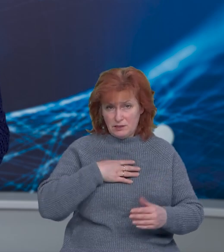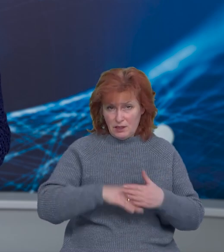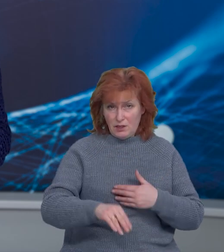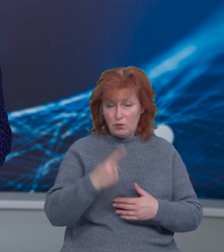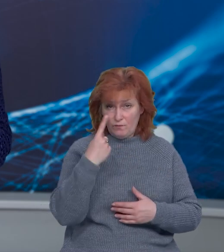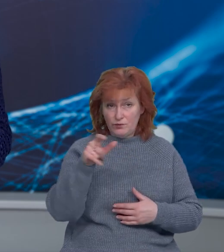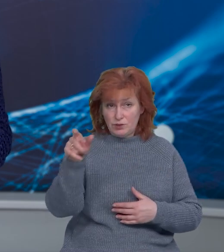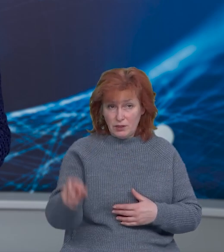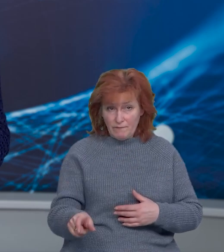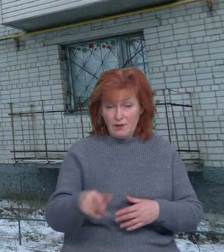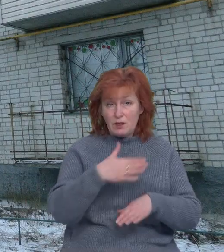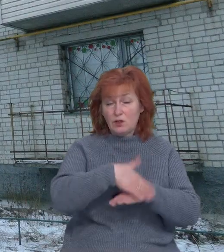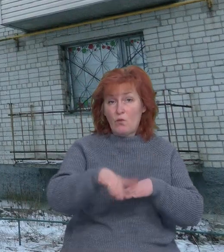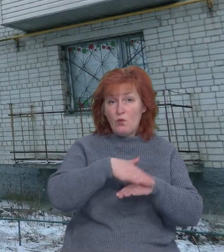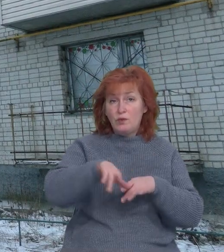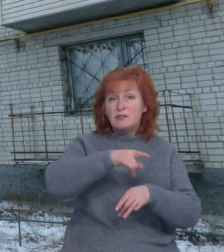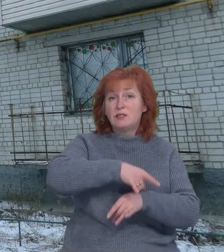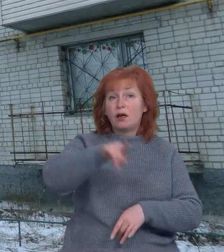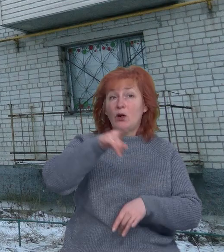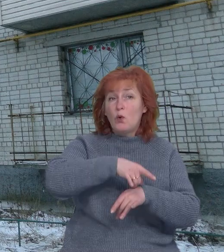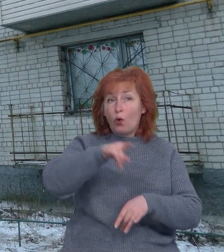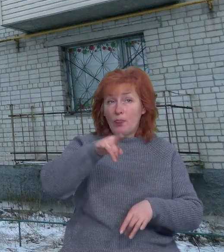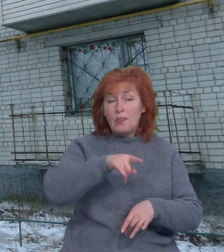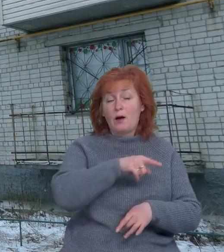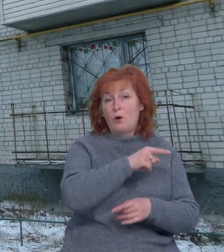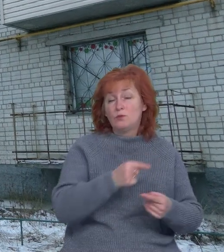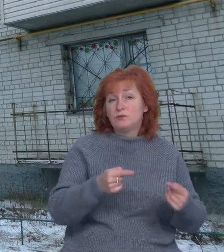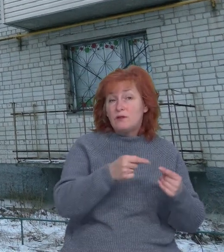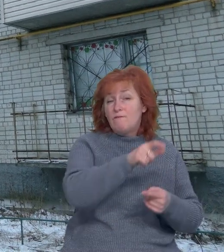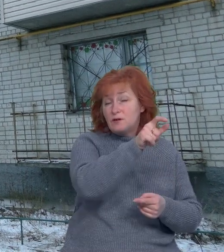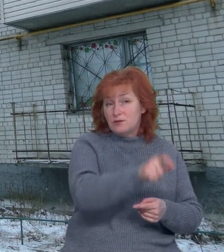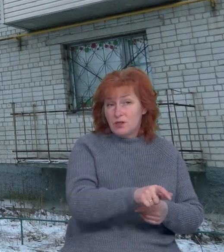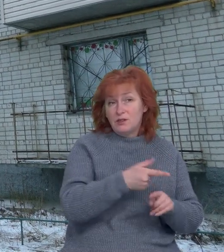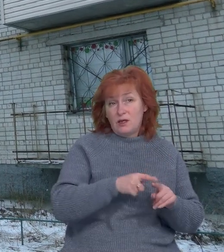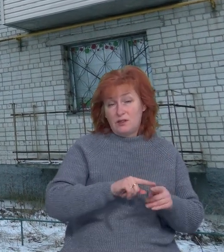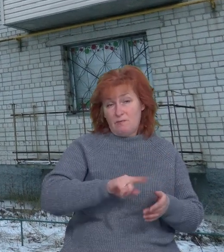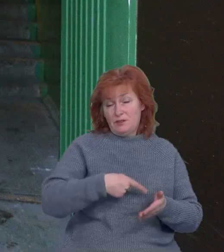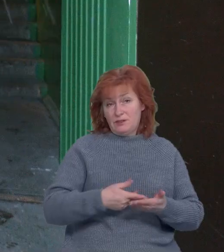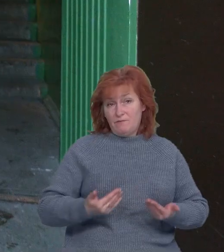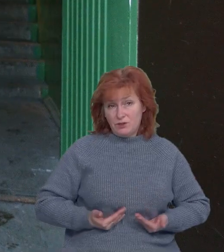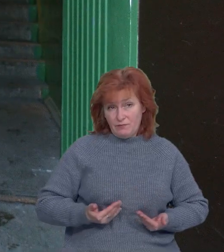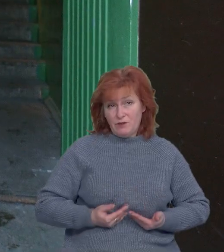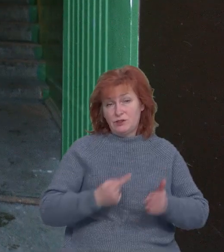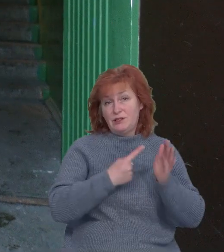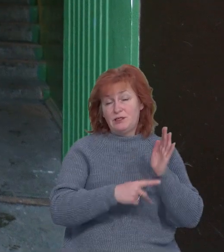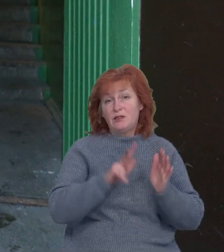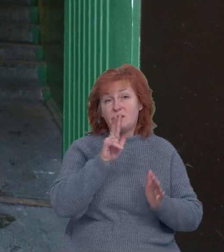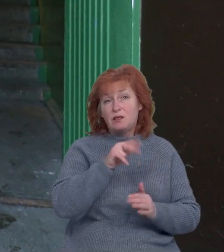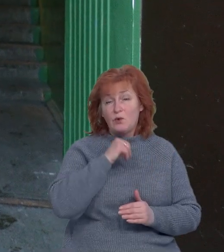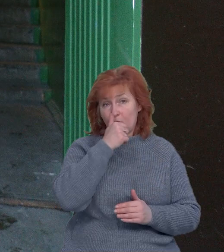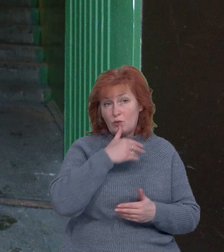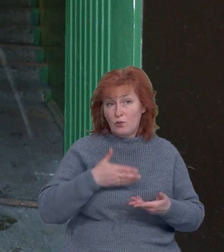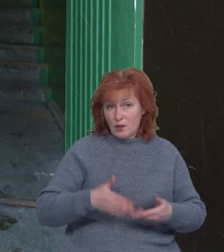Інцидент стався на вулиці Льотній. Поліцейські встановили особу загиблого. Це місцевий житель 1963 року